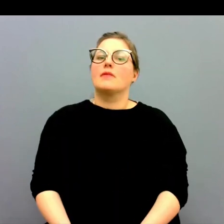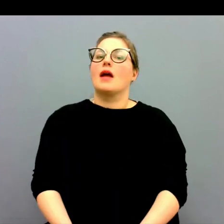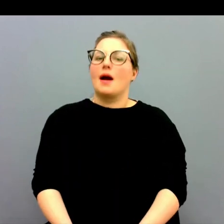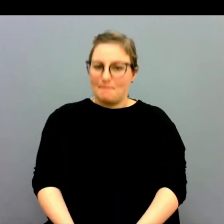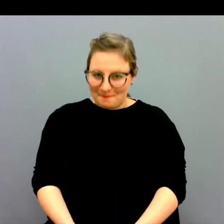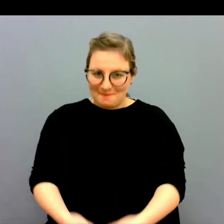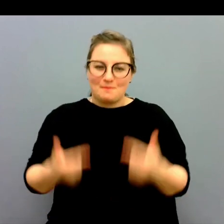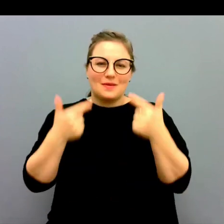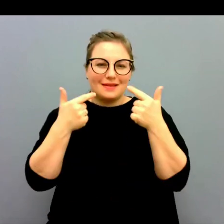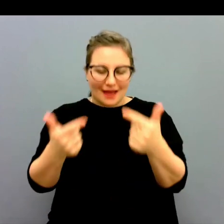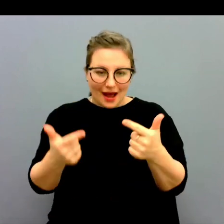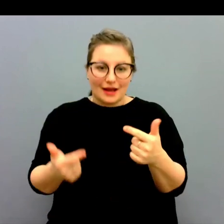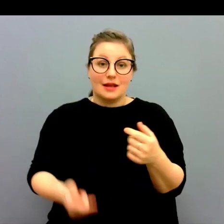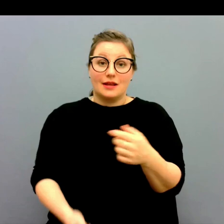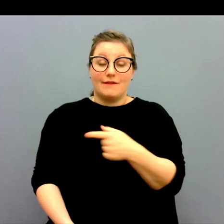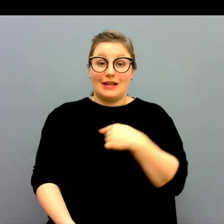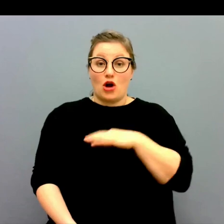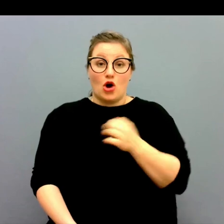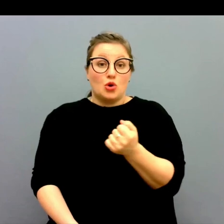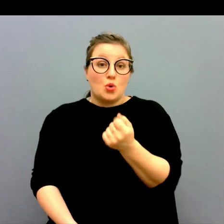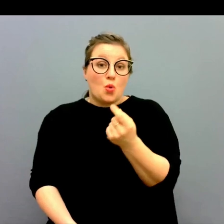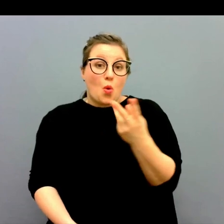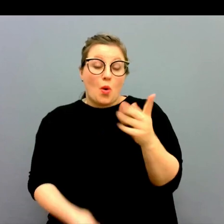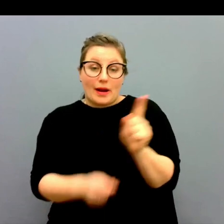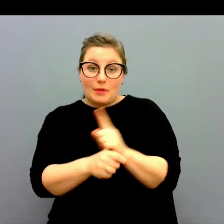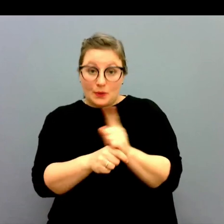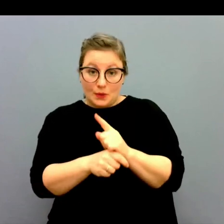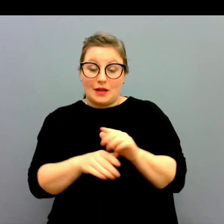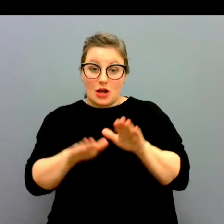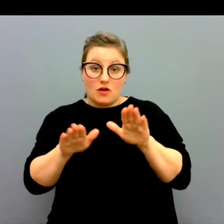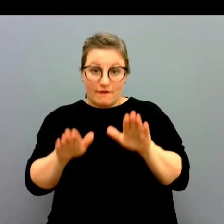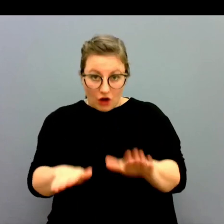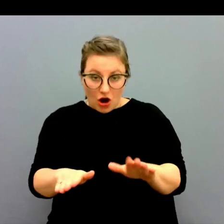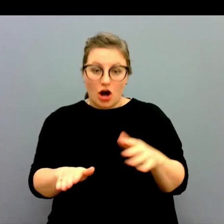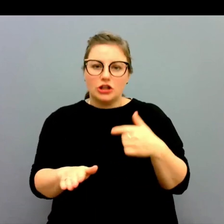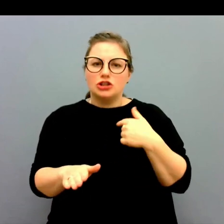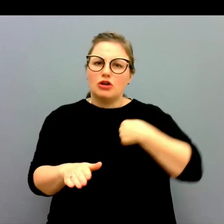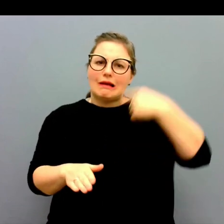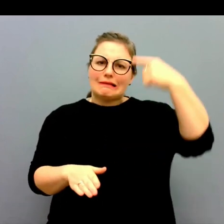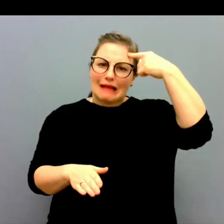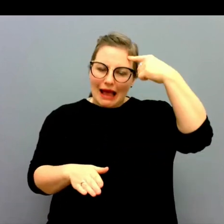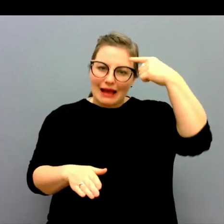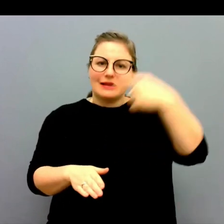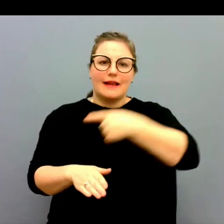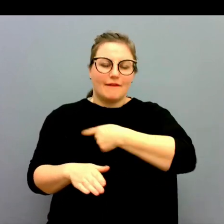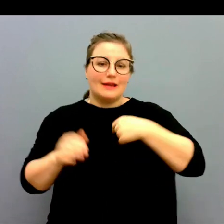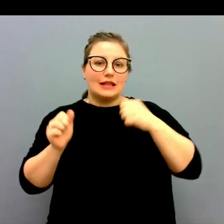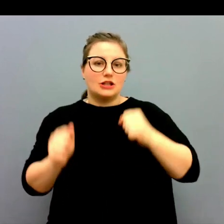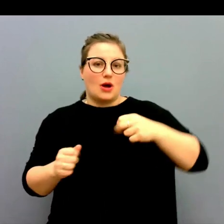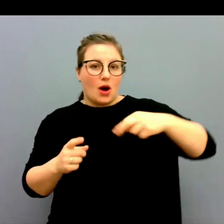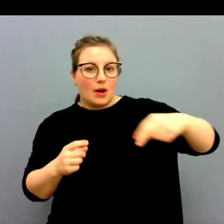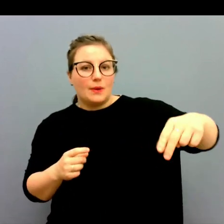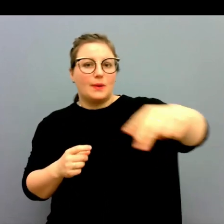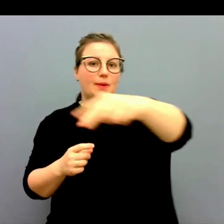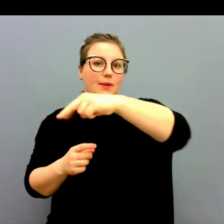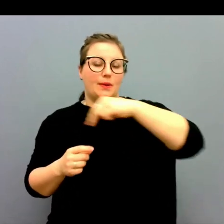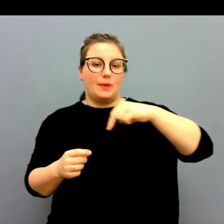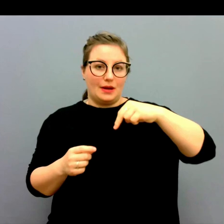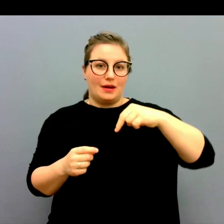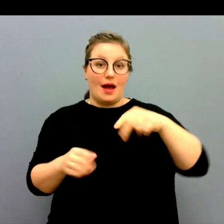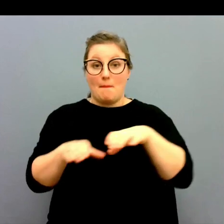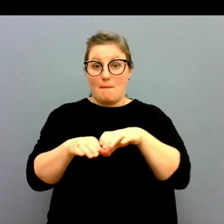Tack. Vi har några minuter kvar här och då tänkte jag att vi ska göra en runda